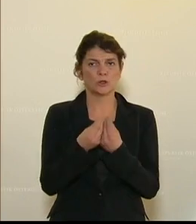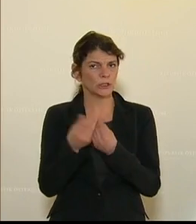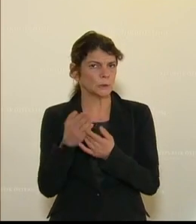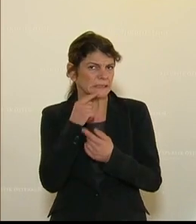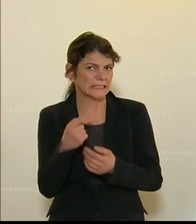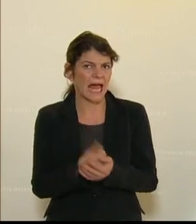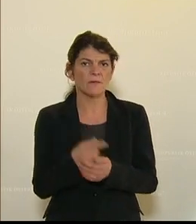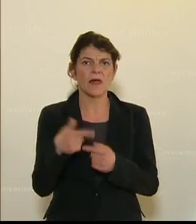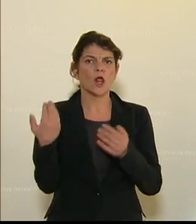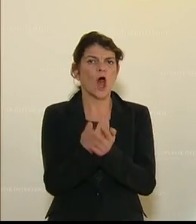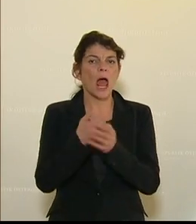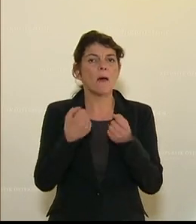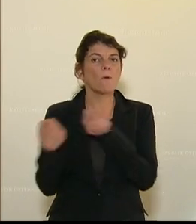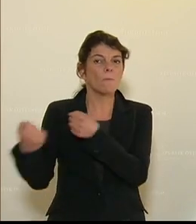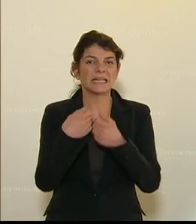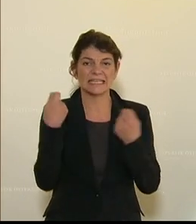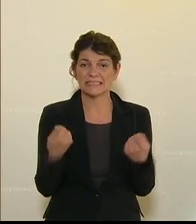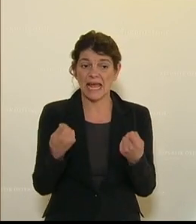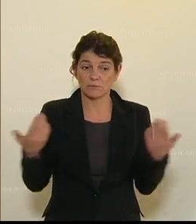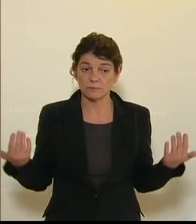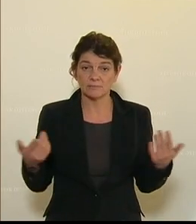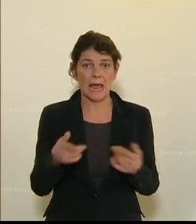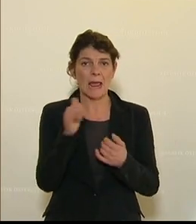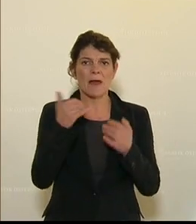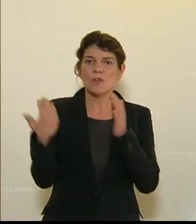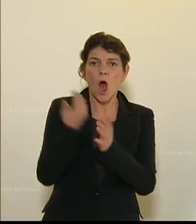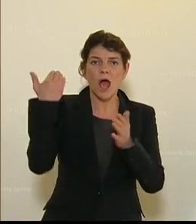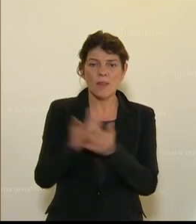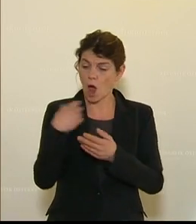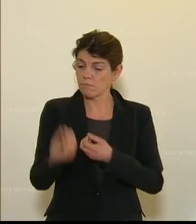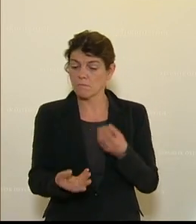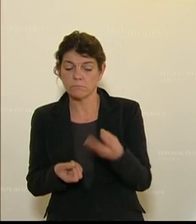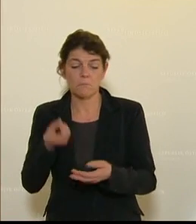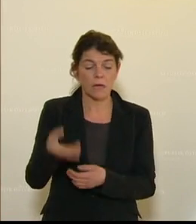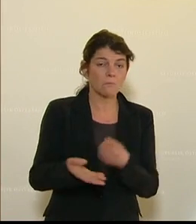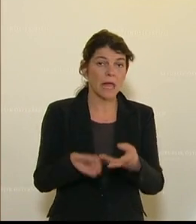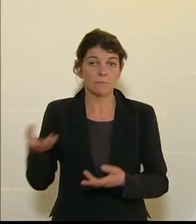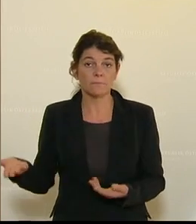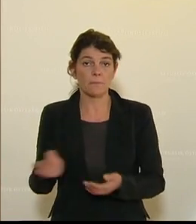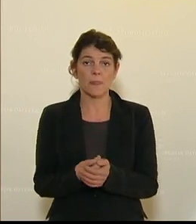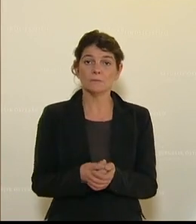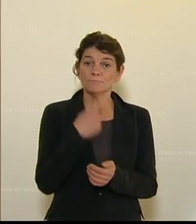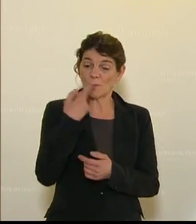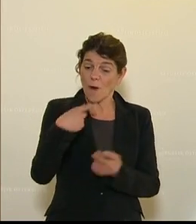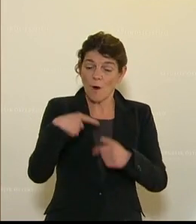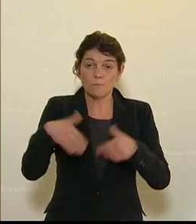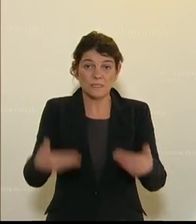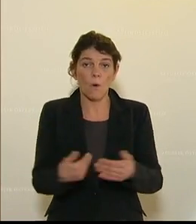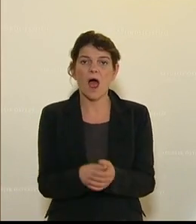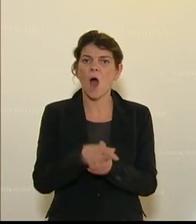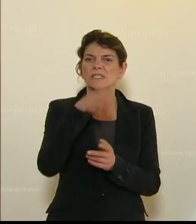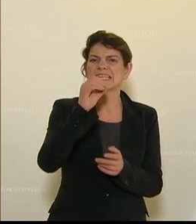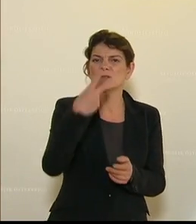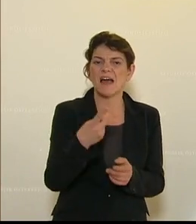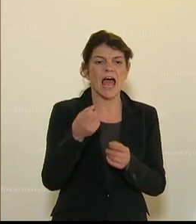angesprochen, das neue Mobilitätsgeld. Also Sie werfen immer mit neuen Fakten, Daten, die Sie uns ankündigen her, auch die